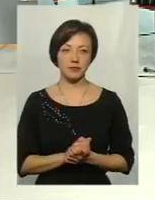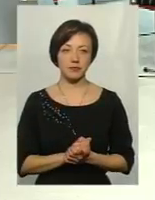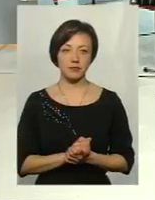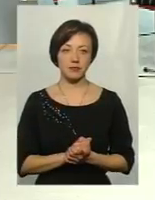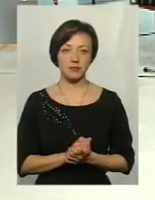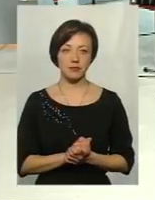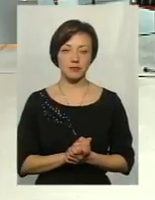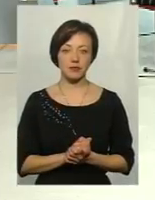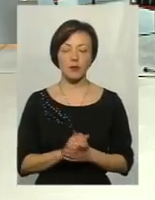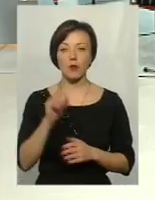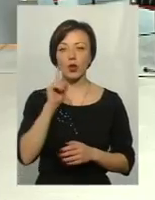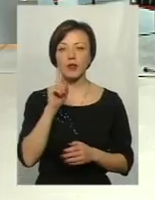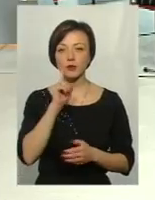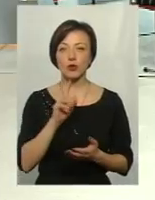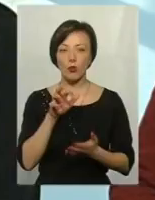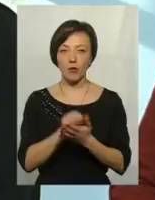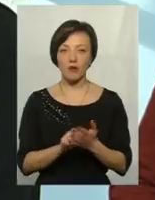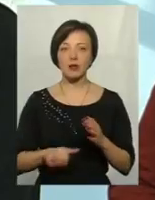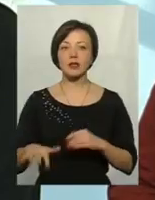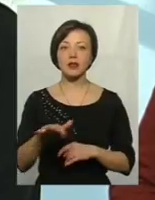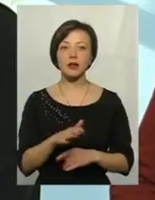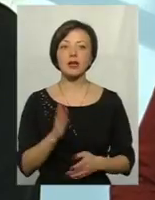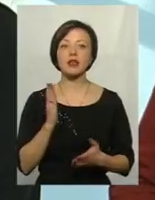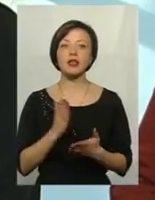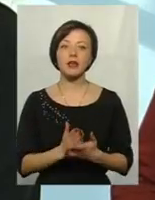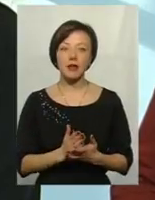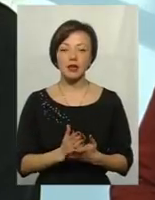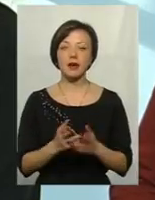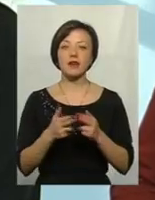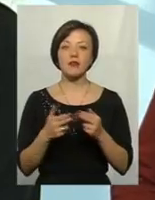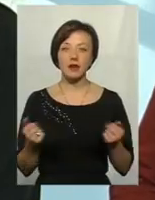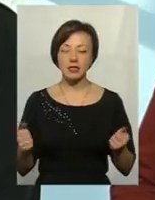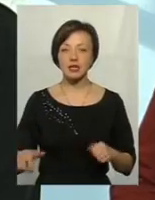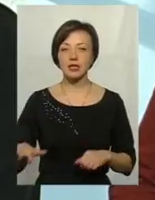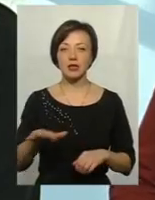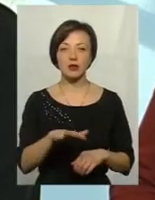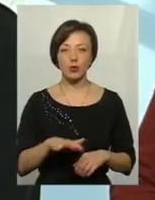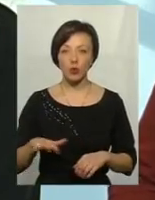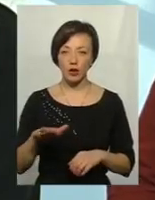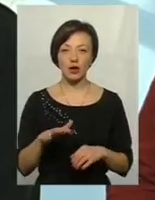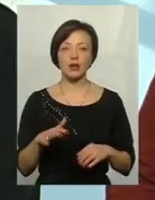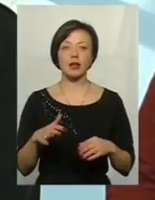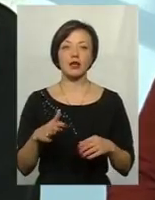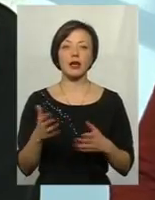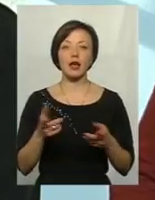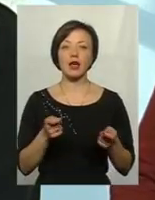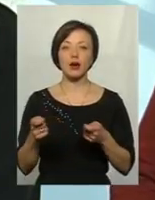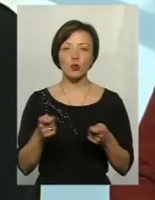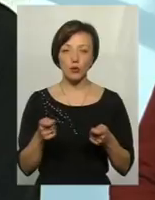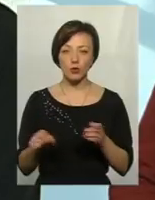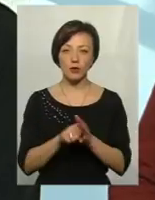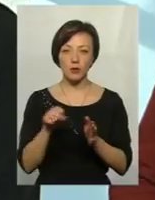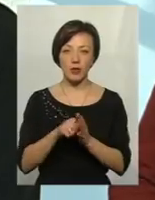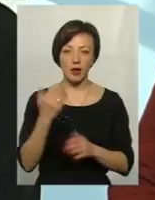Про тимчасово окуповані території? Є. Законопроект, визнати території сьогодні, якими керують найменці